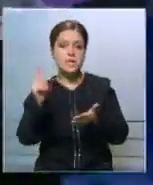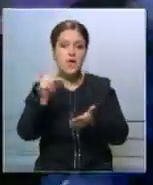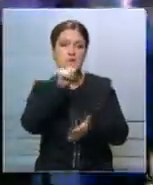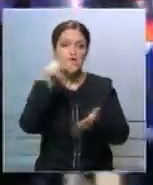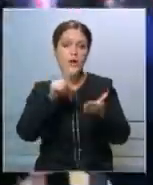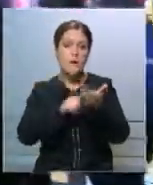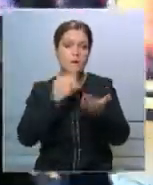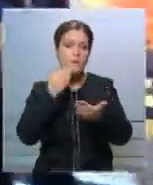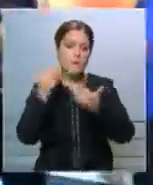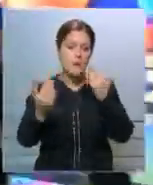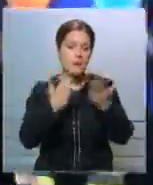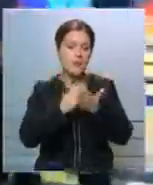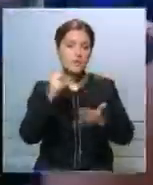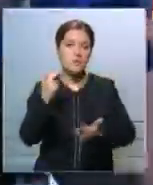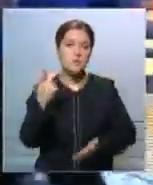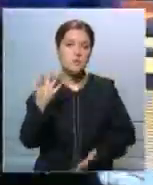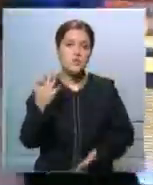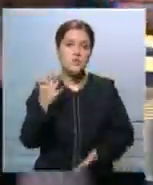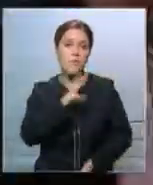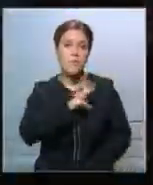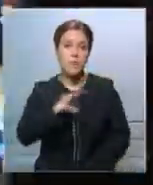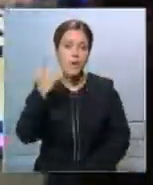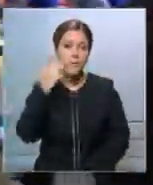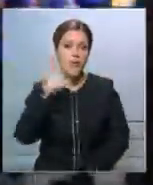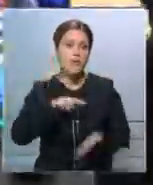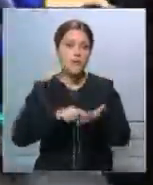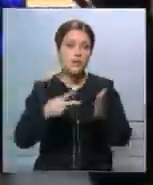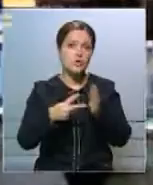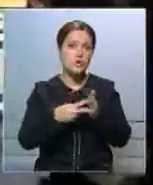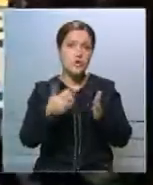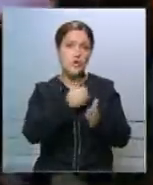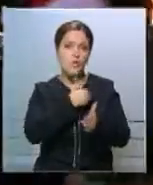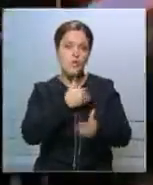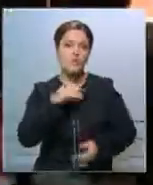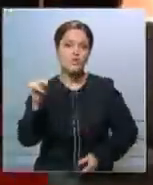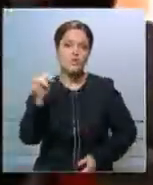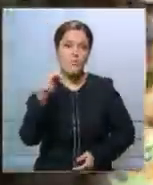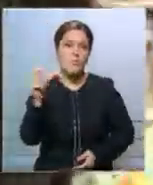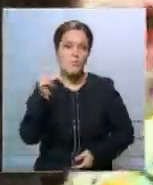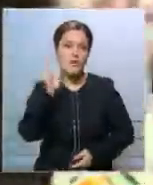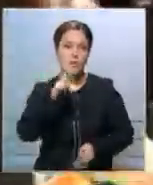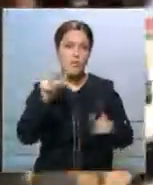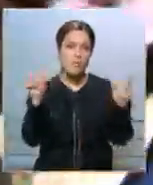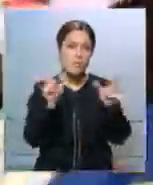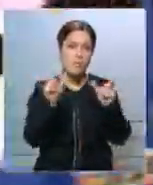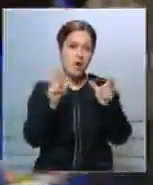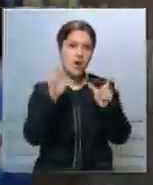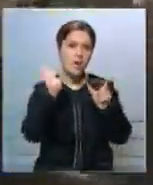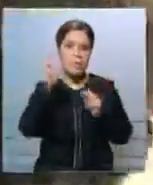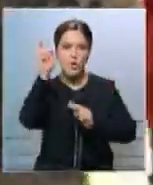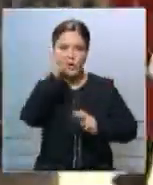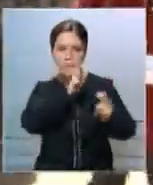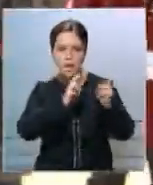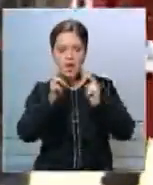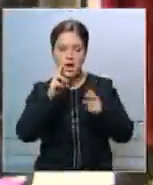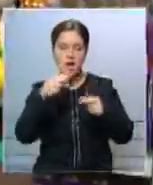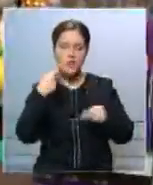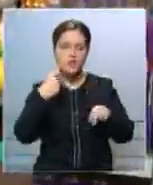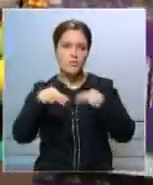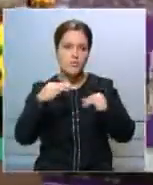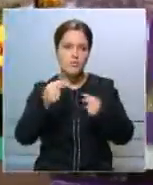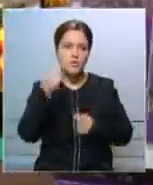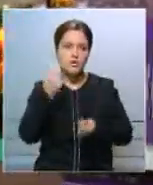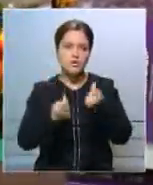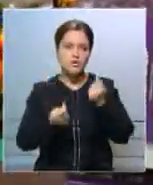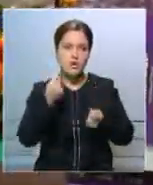Согласно опросам, более 135 миллионов американцев планируют посвятить предстоящие выходные походам по магазинам в поисках